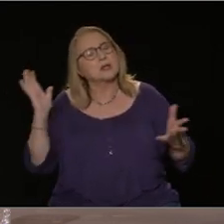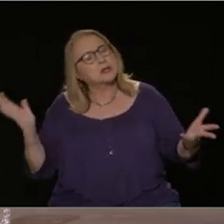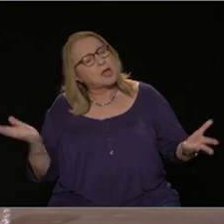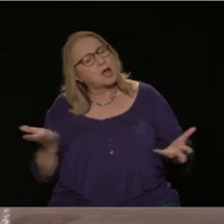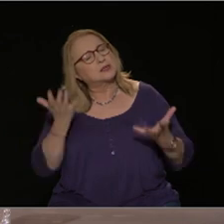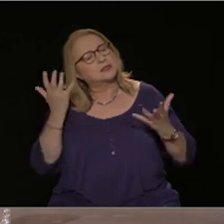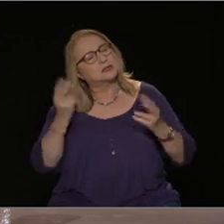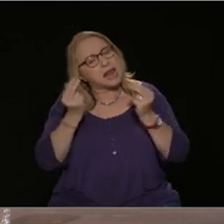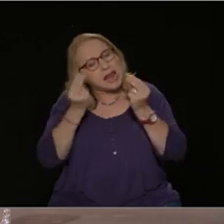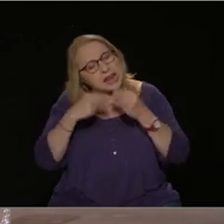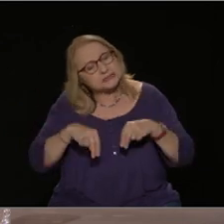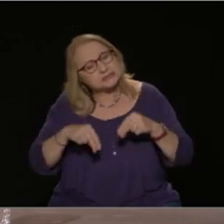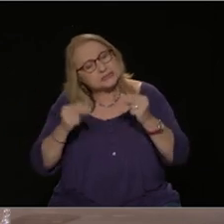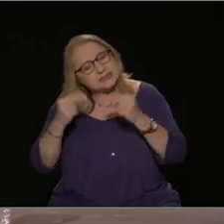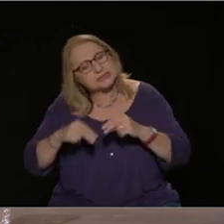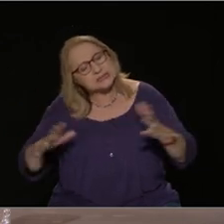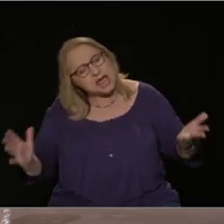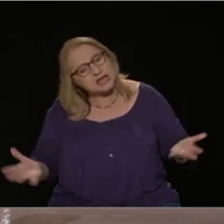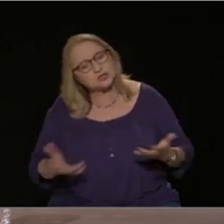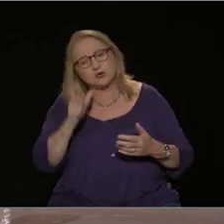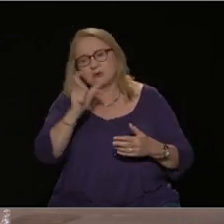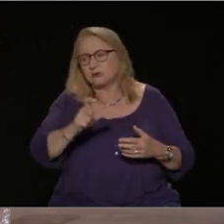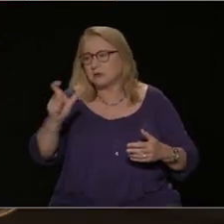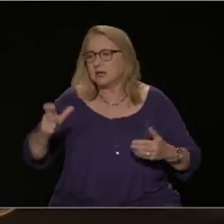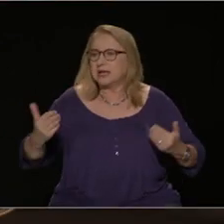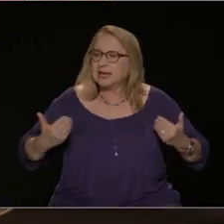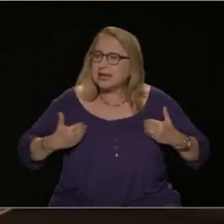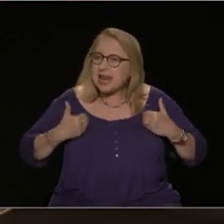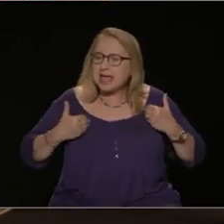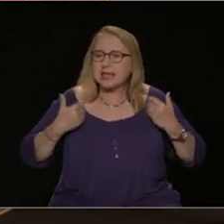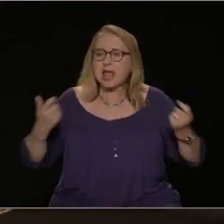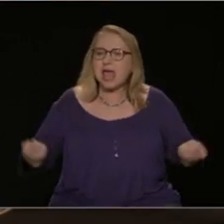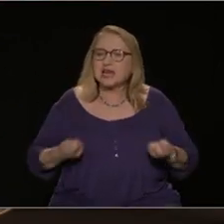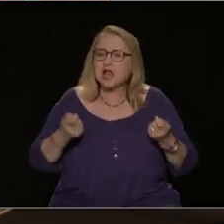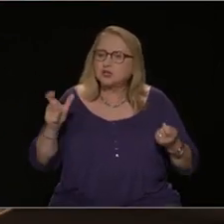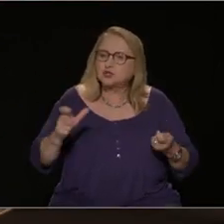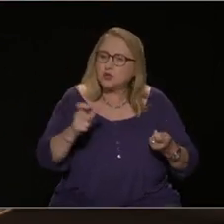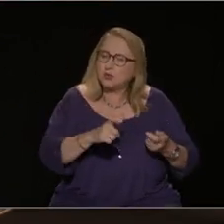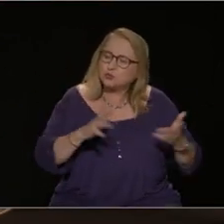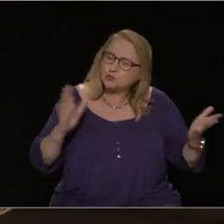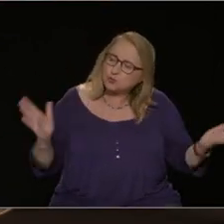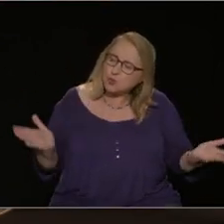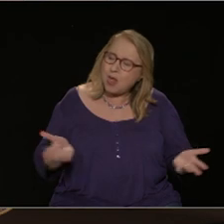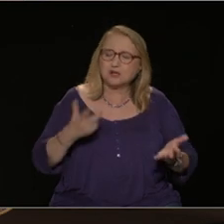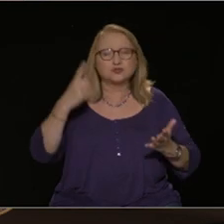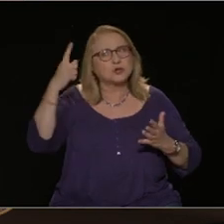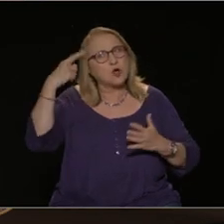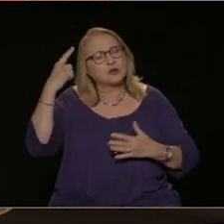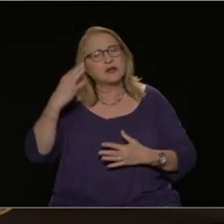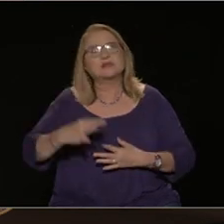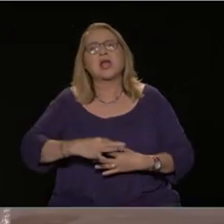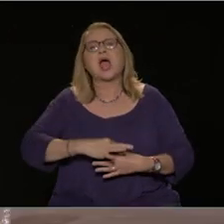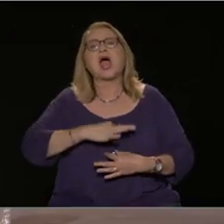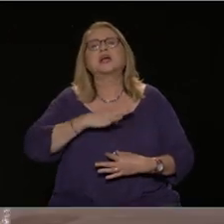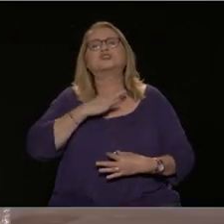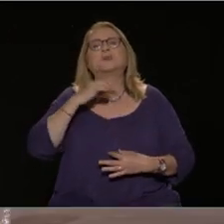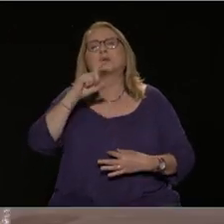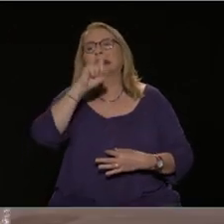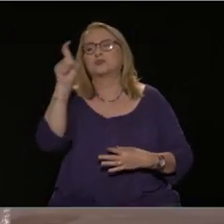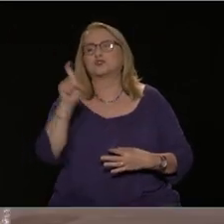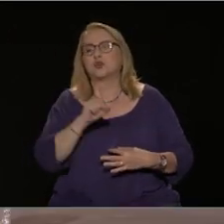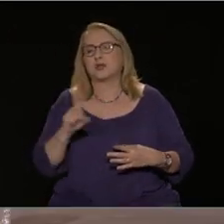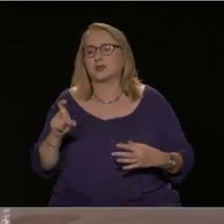κάποιος εργαζόμενος ή κάποιος νέος μπορεί να προσδοκά σε μια αξιοπρεπή ζωή όπου με το σταγονόμετρο